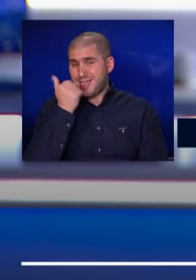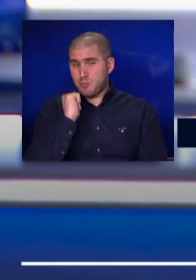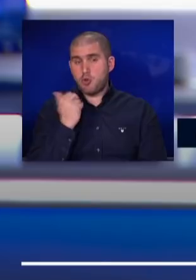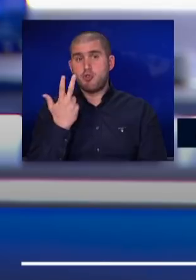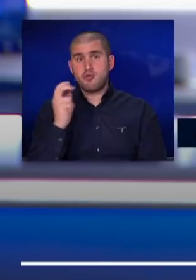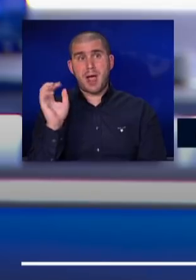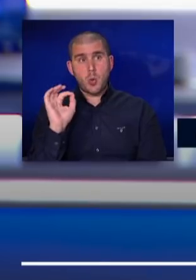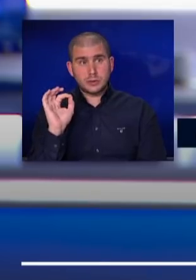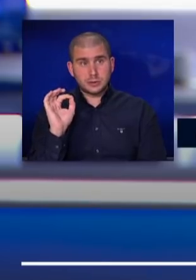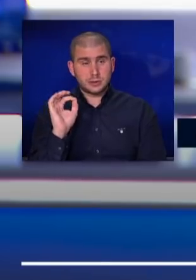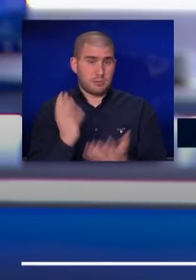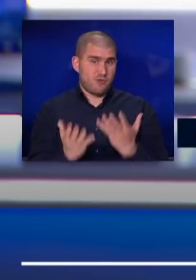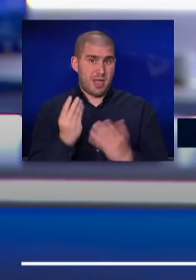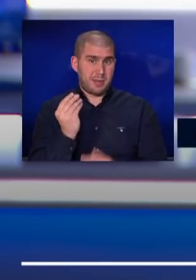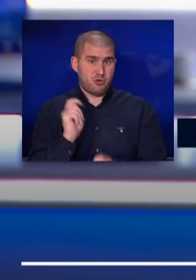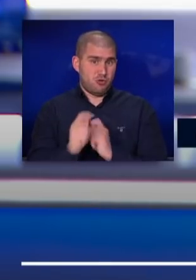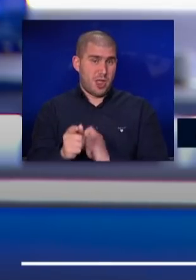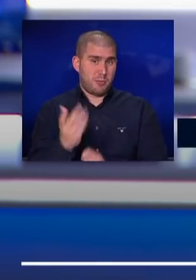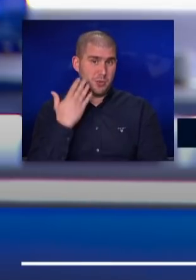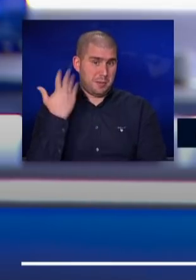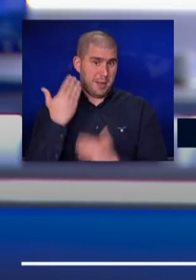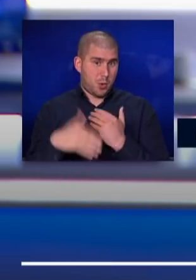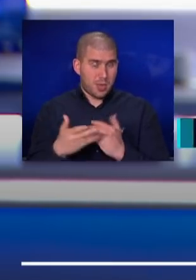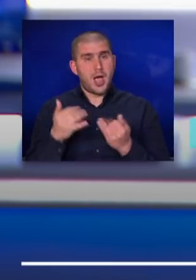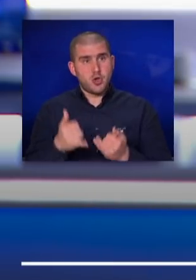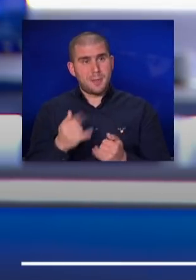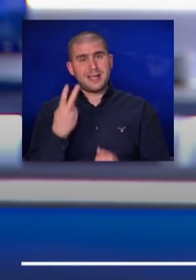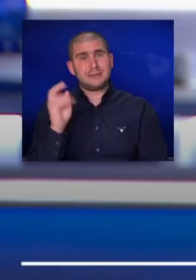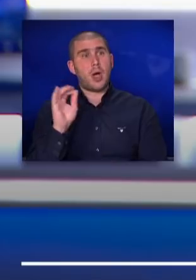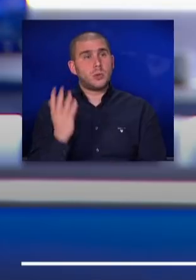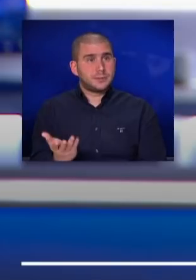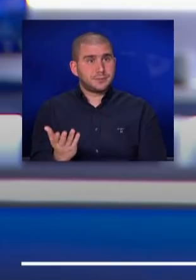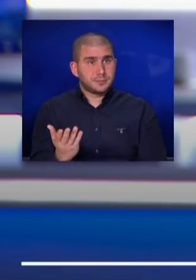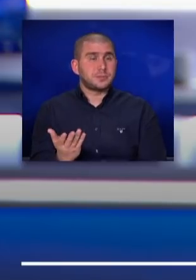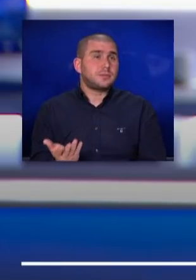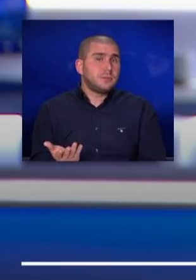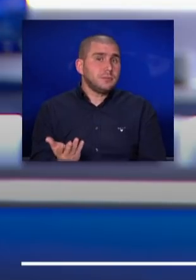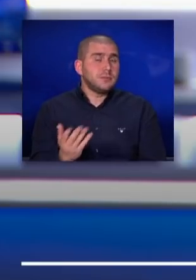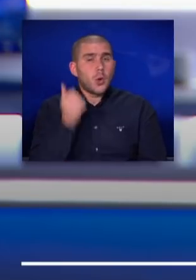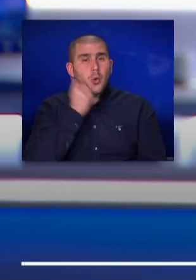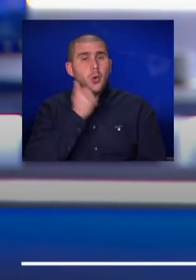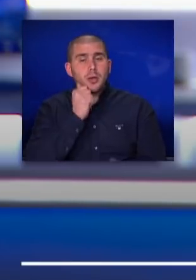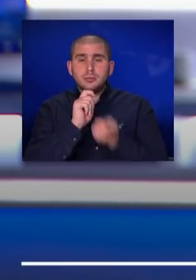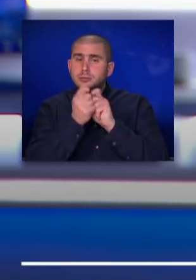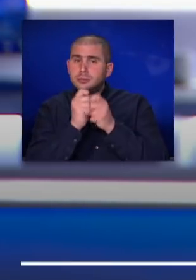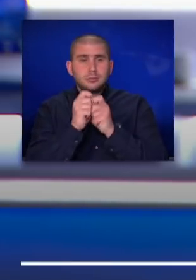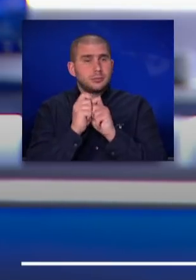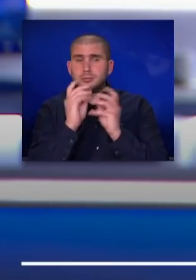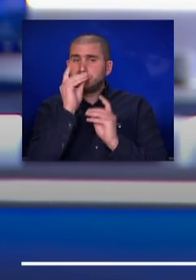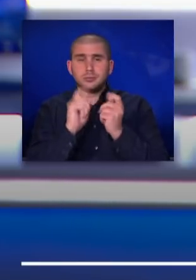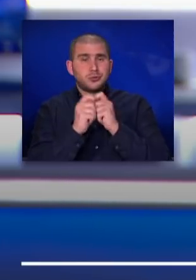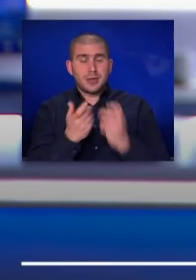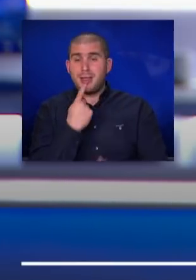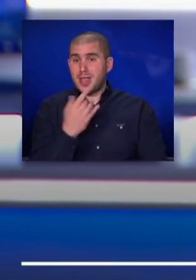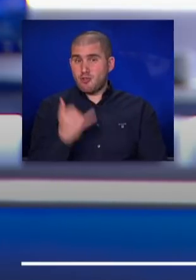30 אחוז, ביחס למחיר ששילמנו פעם שעברה. היום היא של 20 אחוז, אז כל יום ויום משתנהים פה המחירים. להגיד